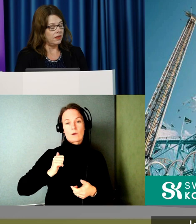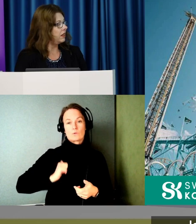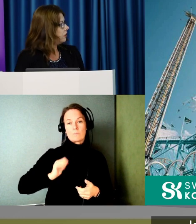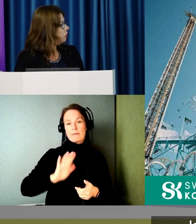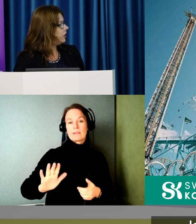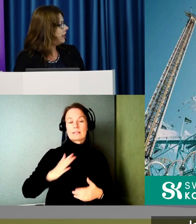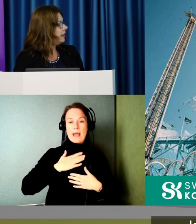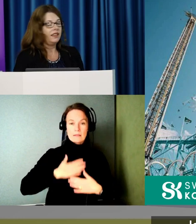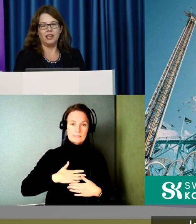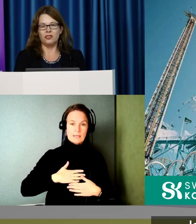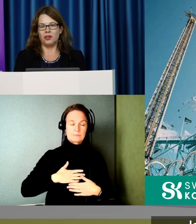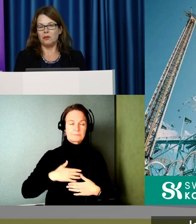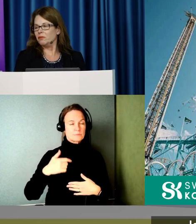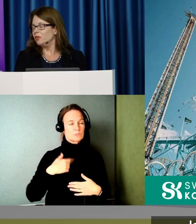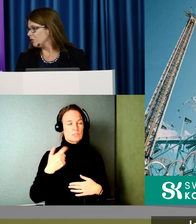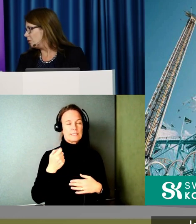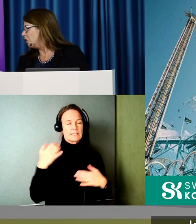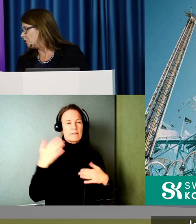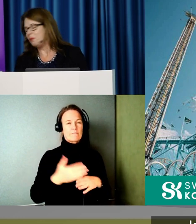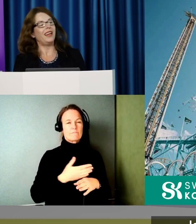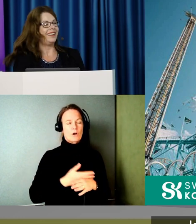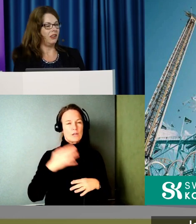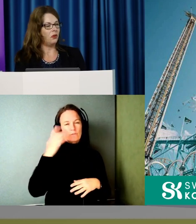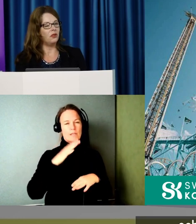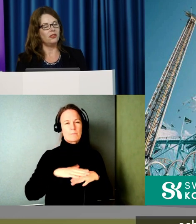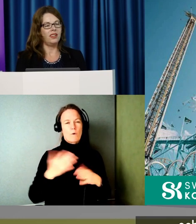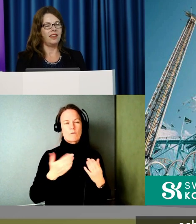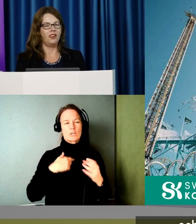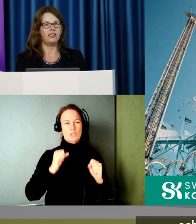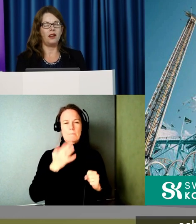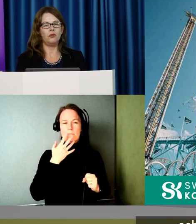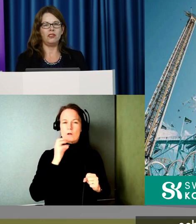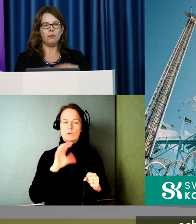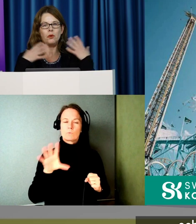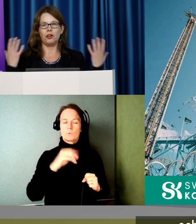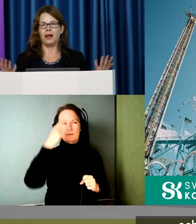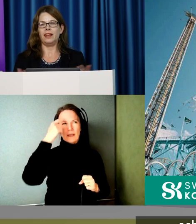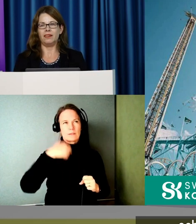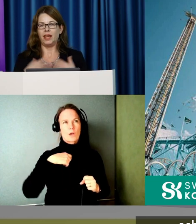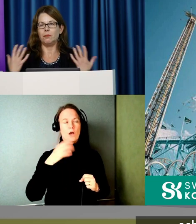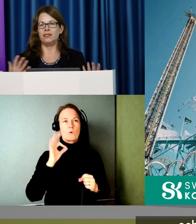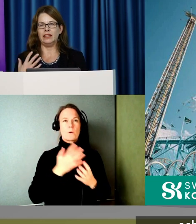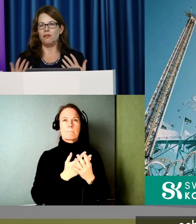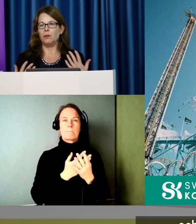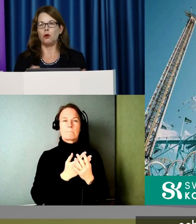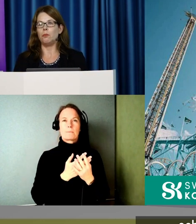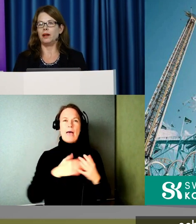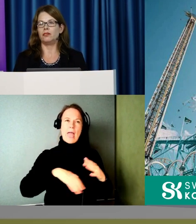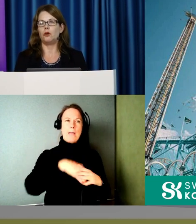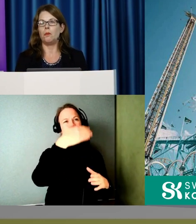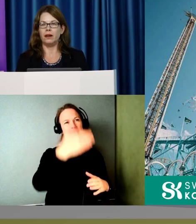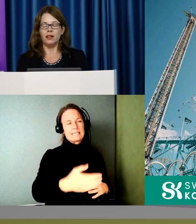Ja, jag satt och funderade lite innan jag skulle prata om egentligen då. Och då tänkte jag så här, hur ser många av de här hemsidorna,